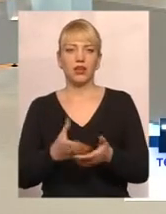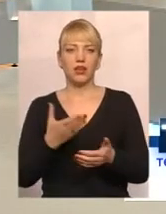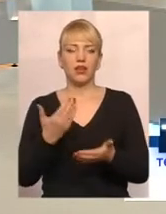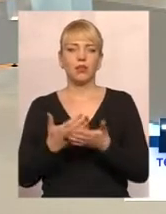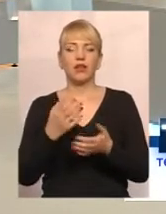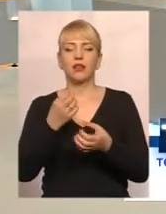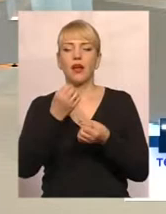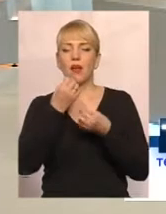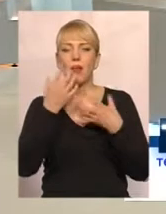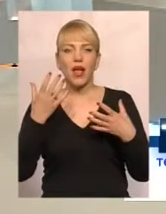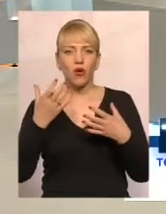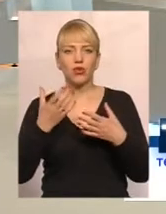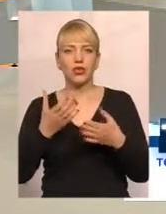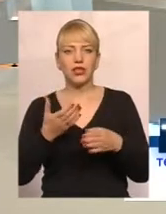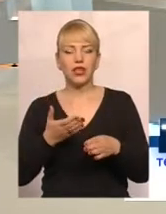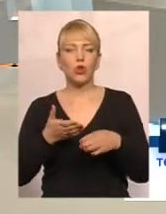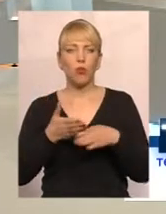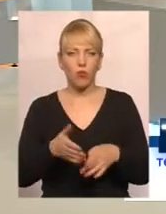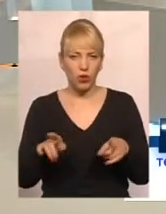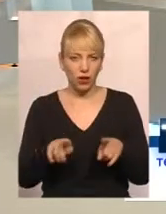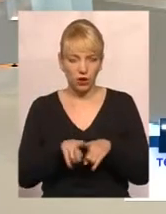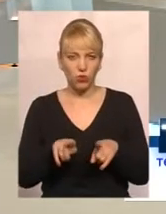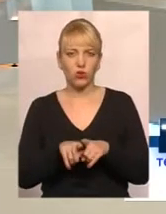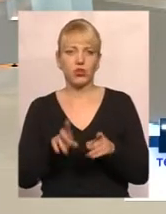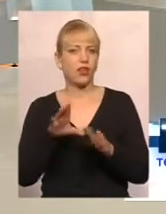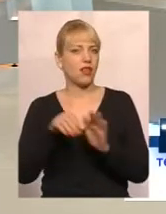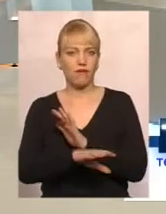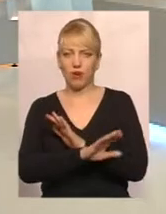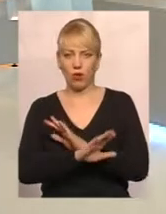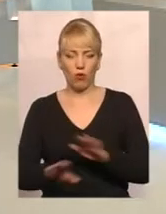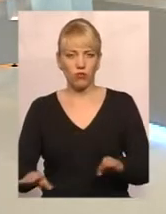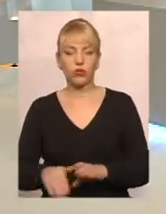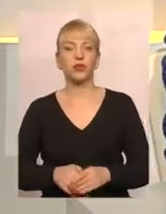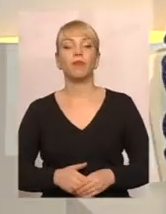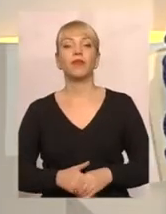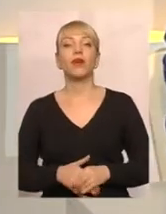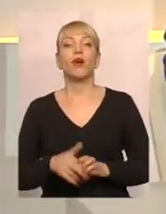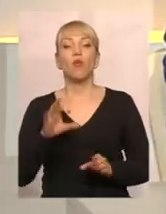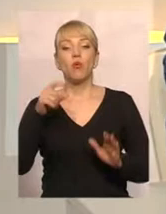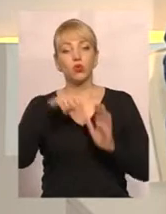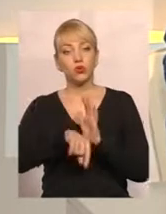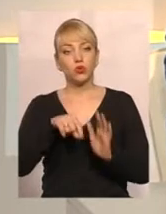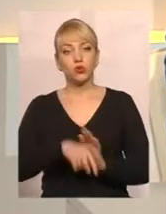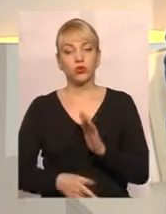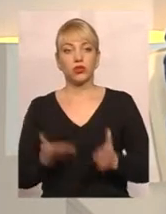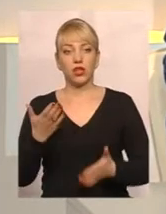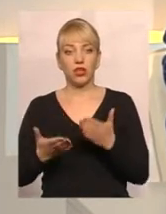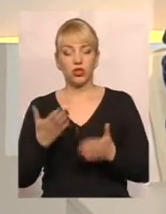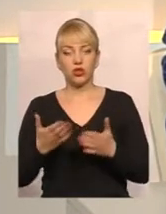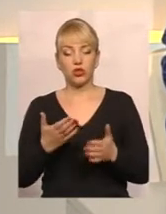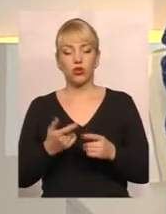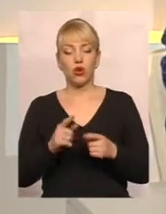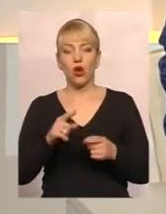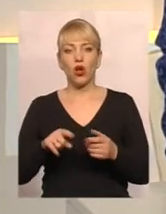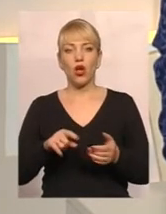допомога, вона не враховується, тому ми на це не звертаємо ніякої уваги. По суті, якщо комунальні витрати